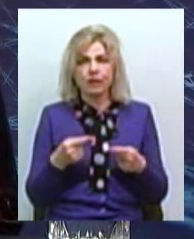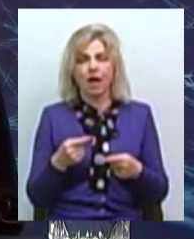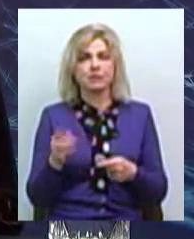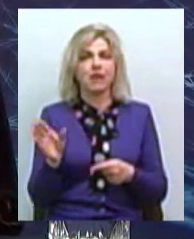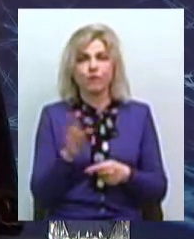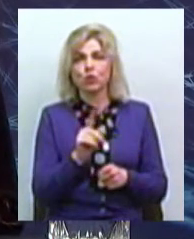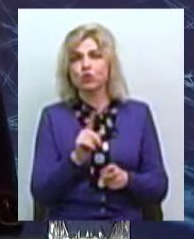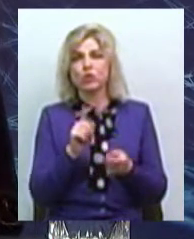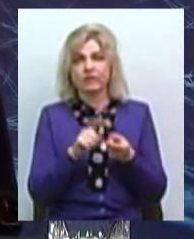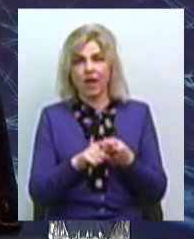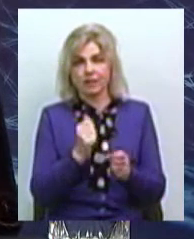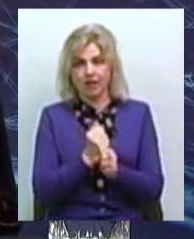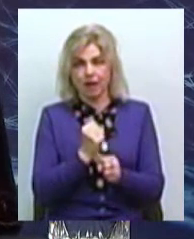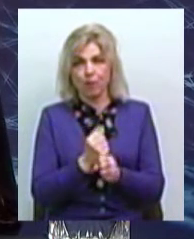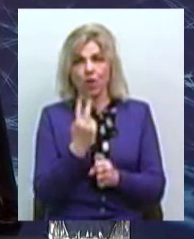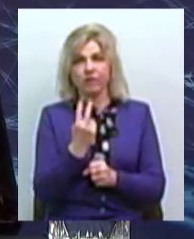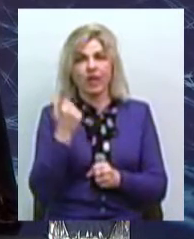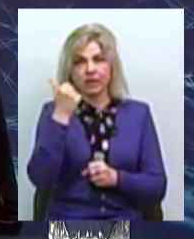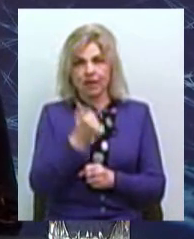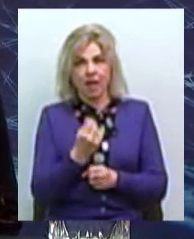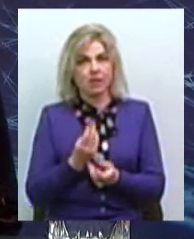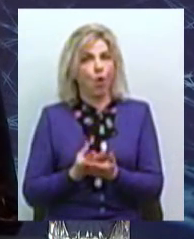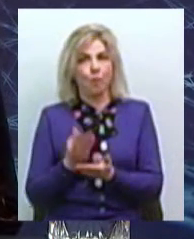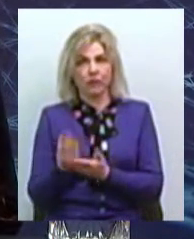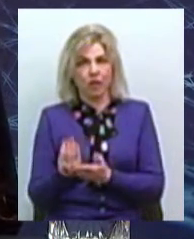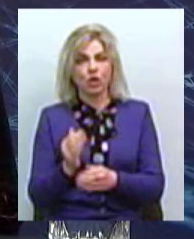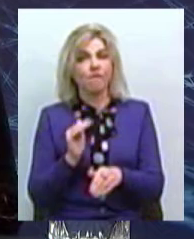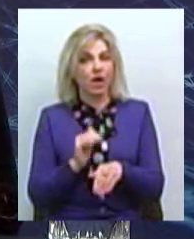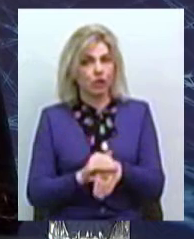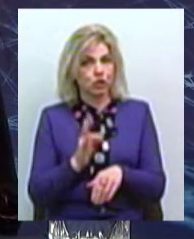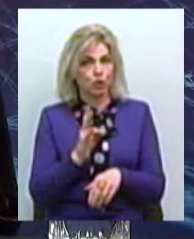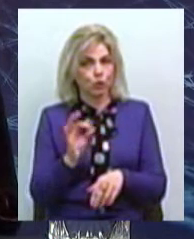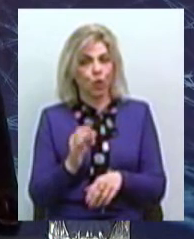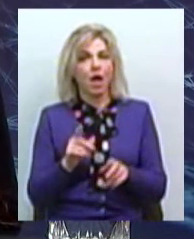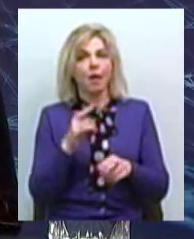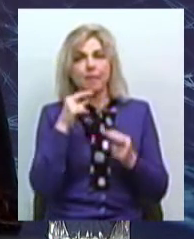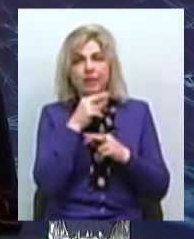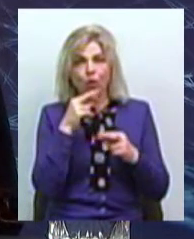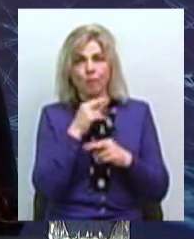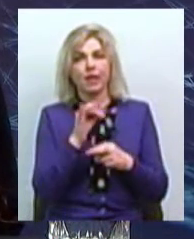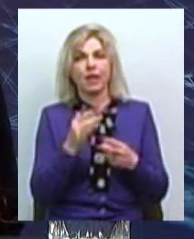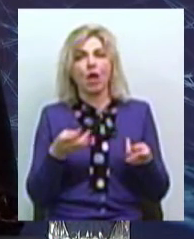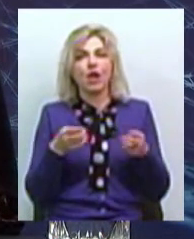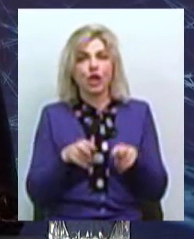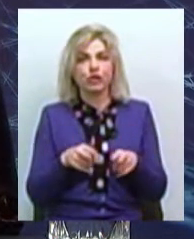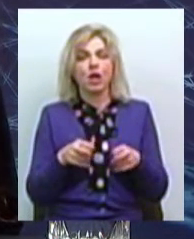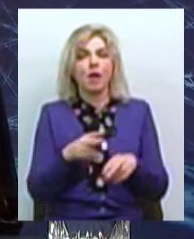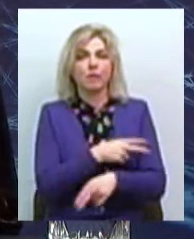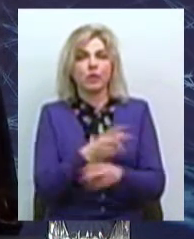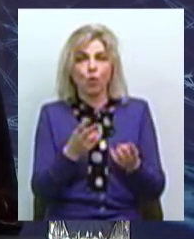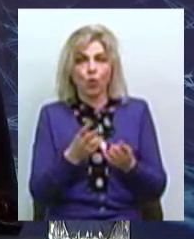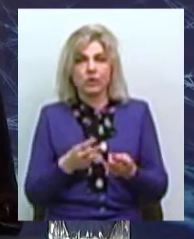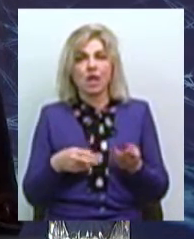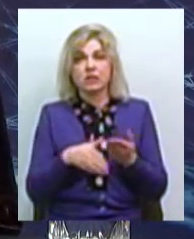'язано з цим процесом, на ці два тижні вона не оплачується. Тобто, фактично, медикаменти і решту необхідних засобів, вони